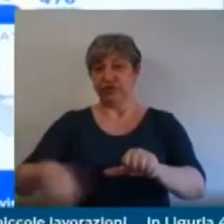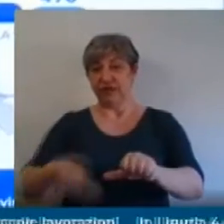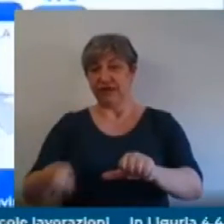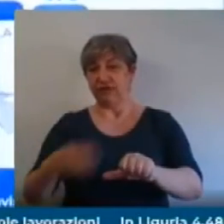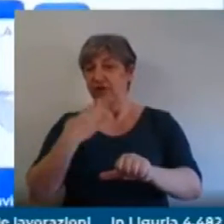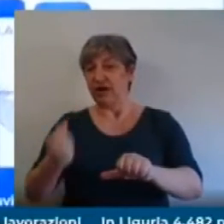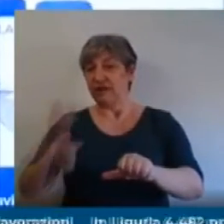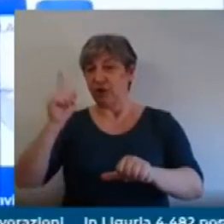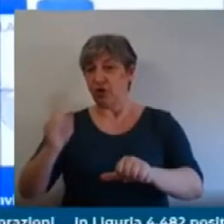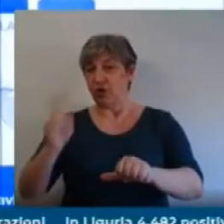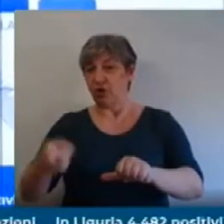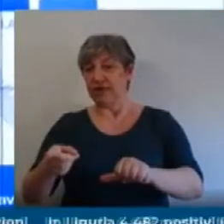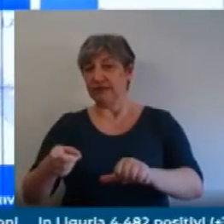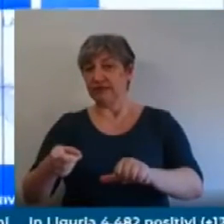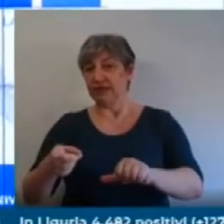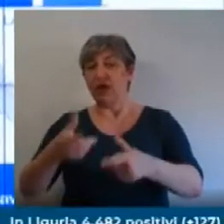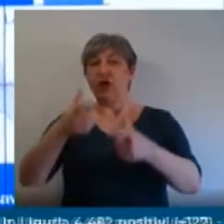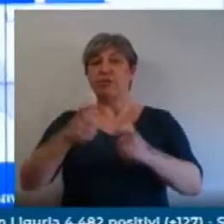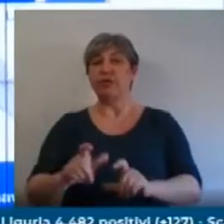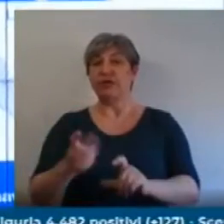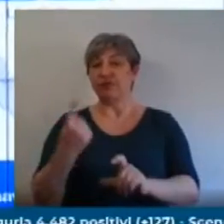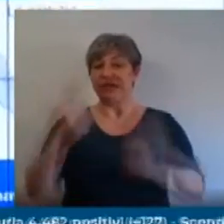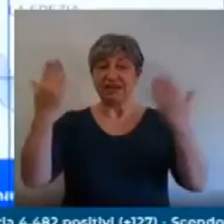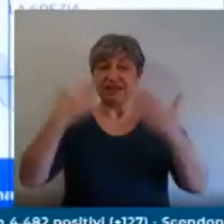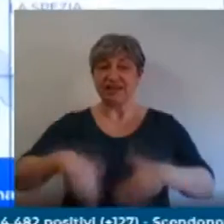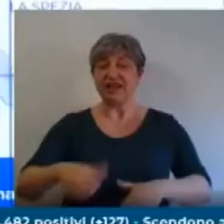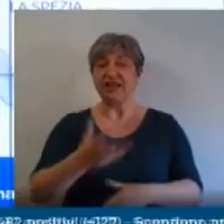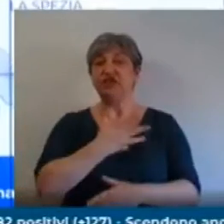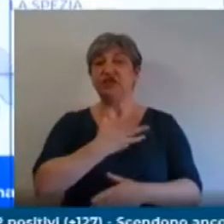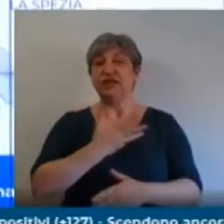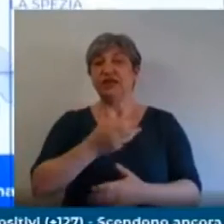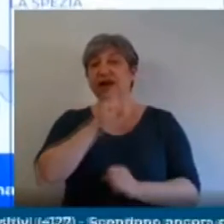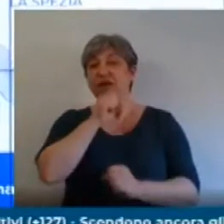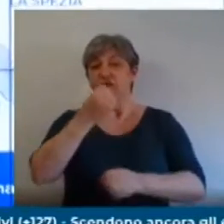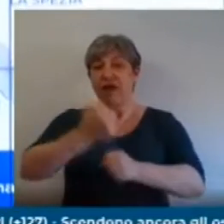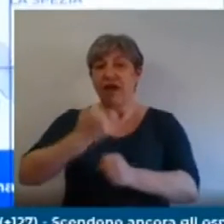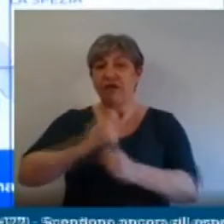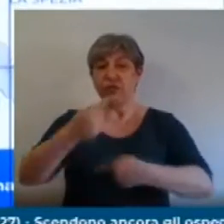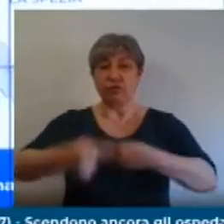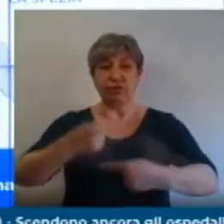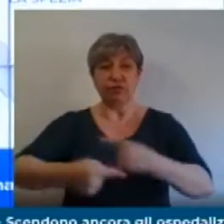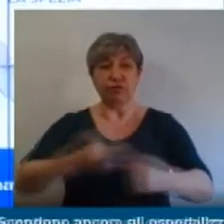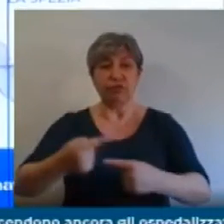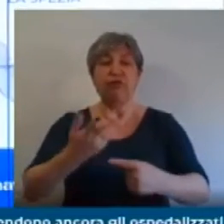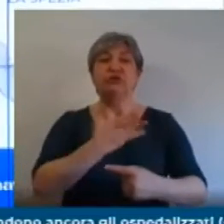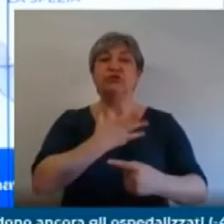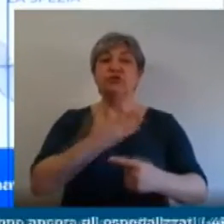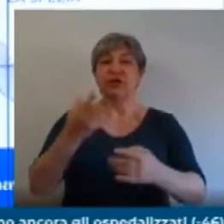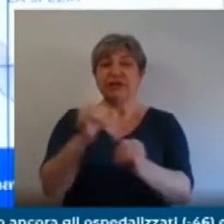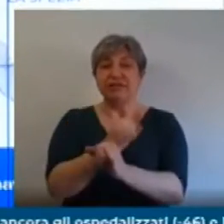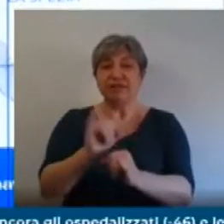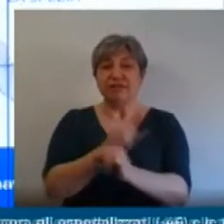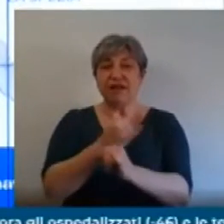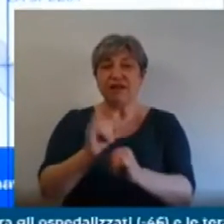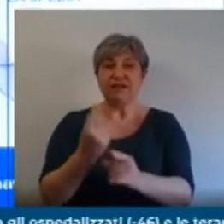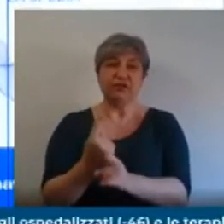ovviamente erano ancora in corso di elaborazione, oggi specifica alcune cose in più nel genere dell